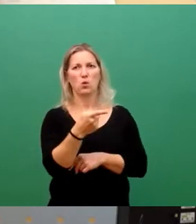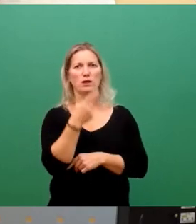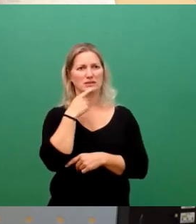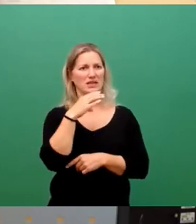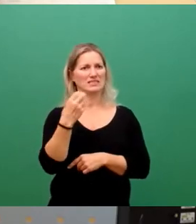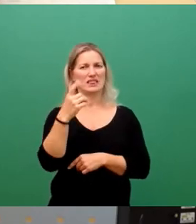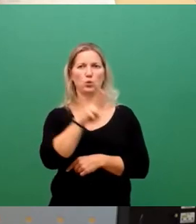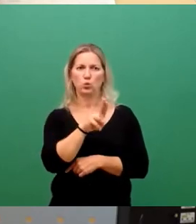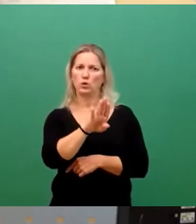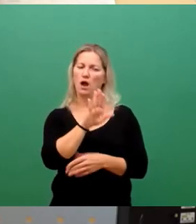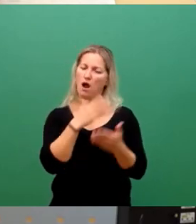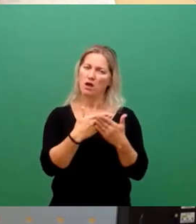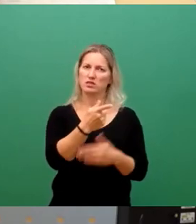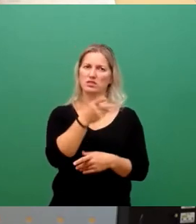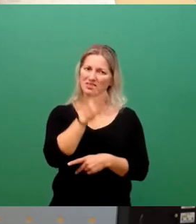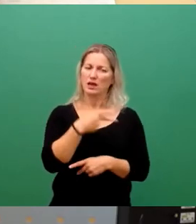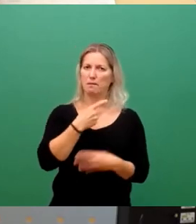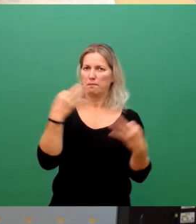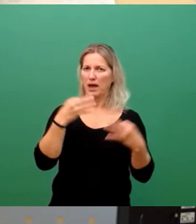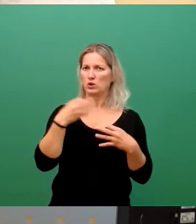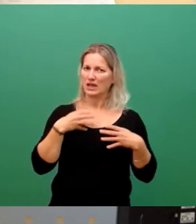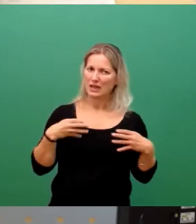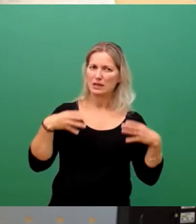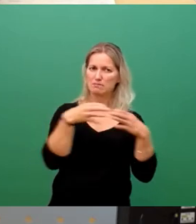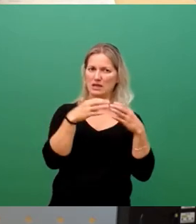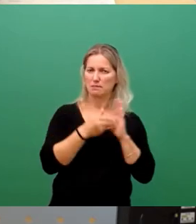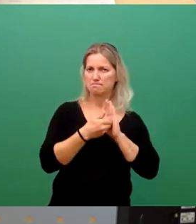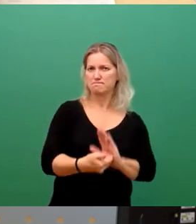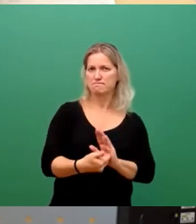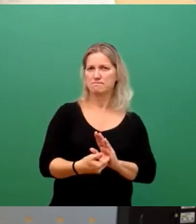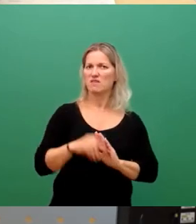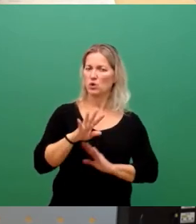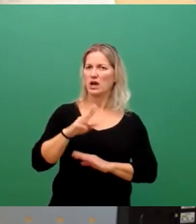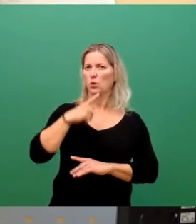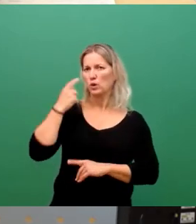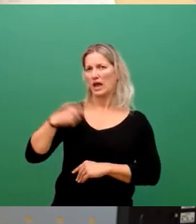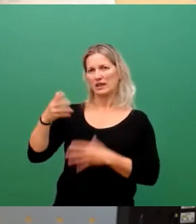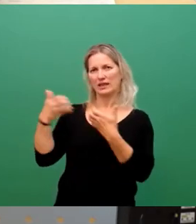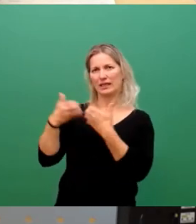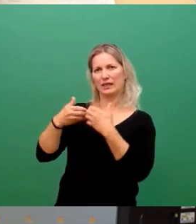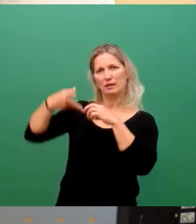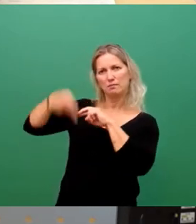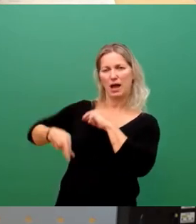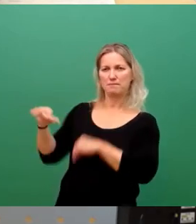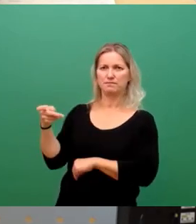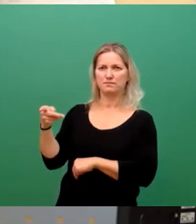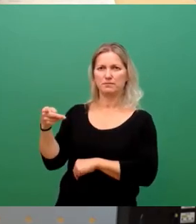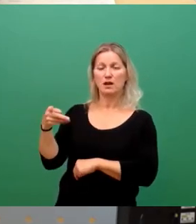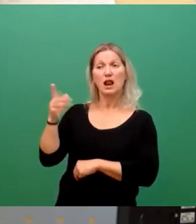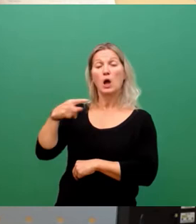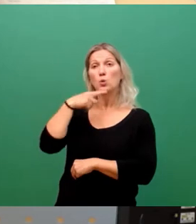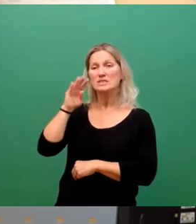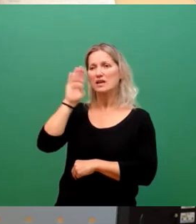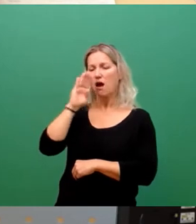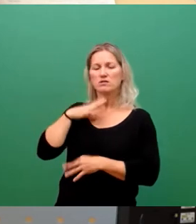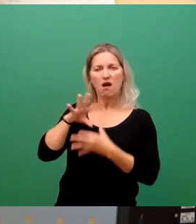Wir brauchen tatsächlich ein gemeinsames Auftreten, um diesen Krieg in der Ukraine zu beenden. Wir sind abhängig von russischem Gas. Das können